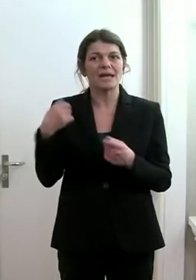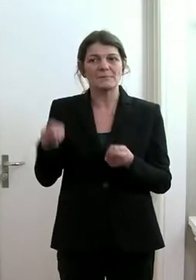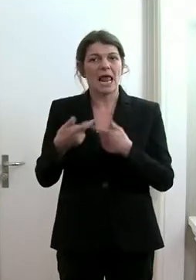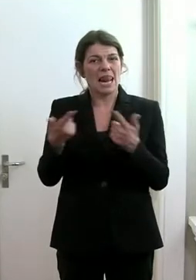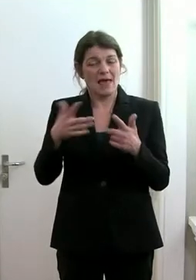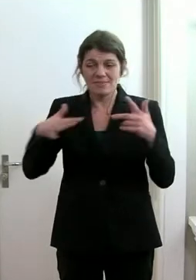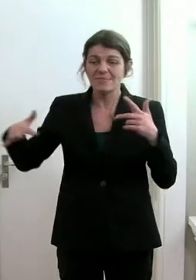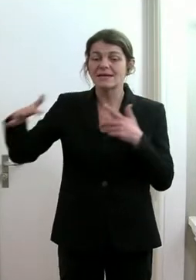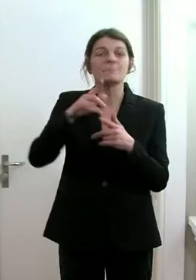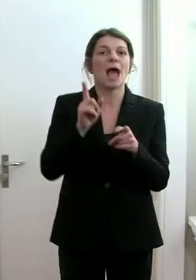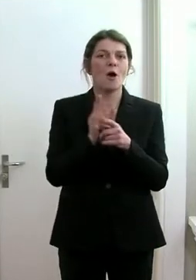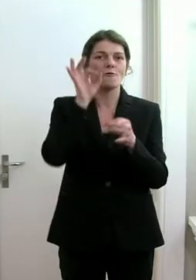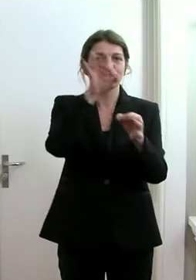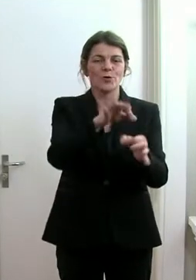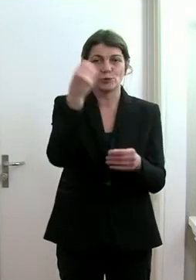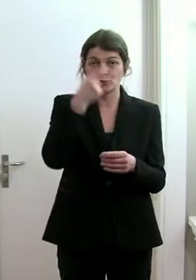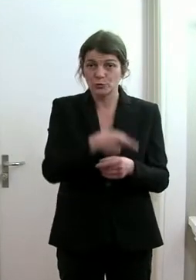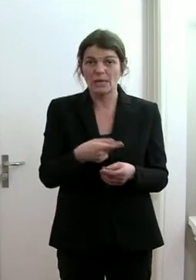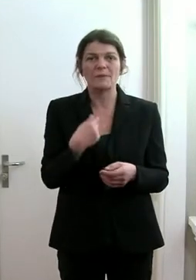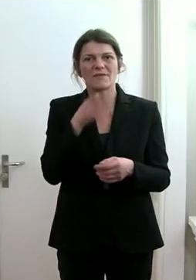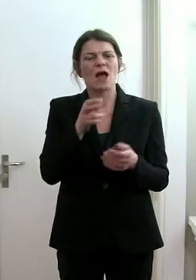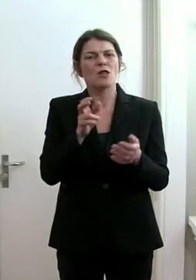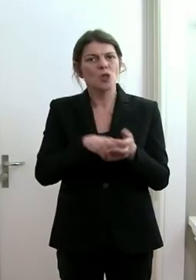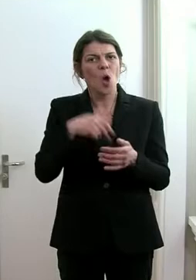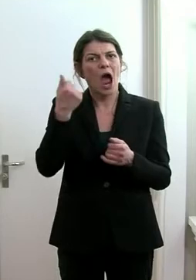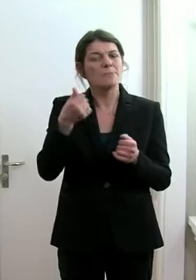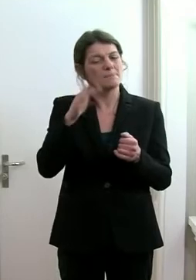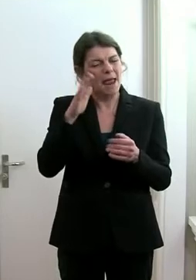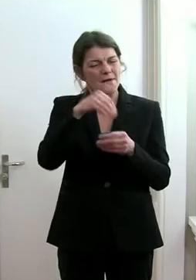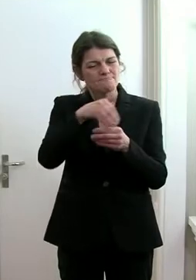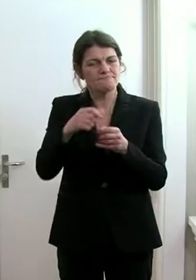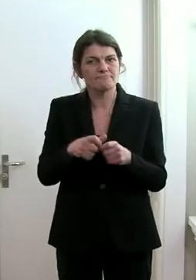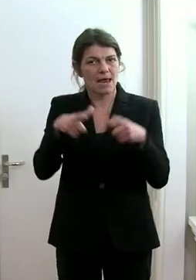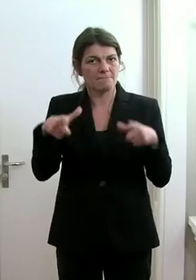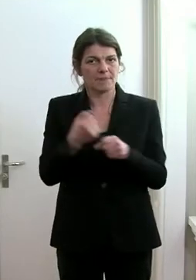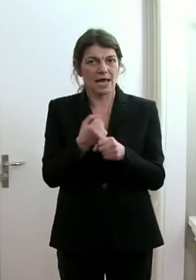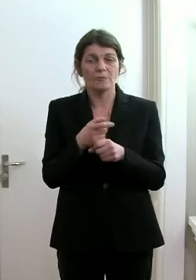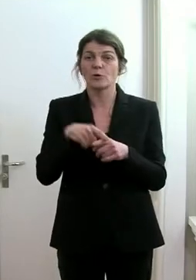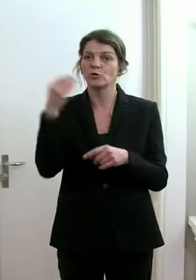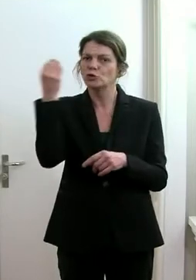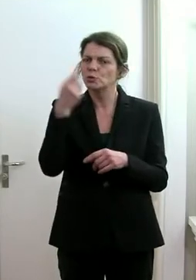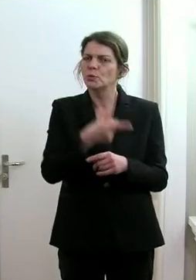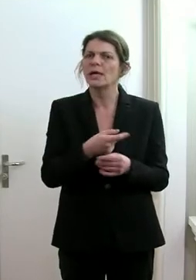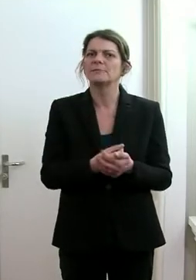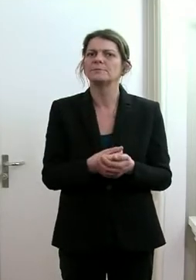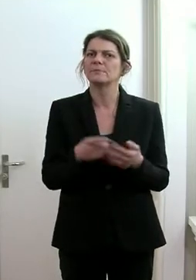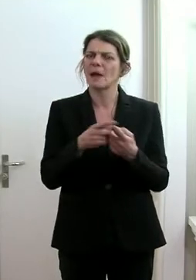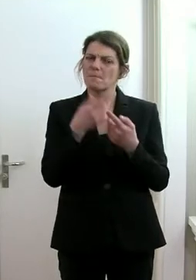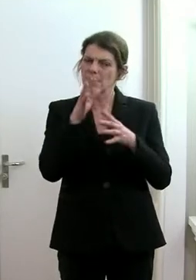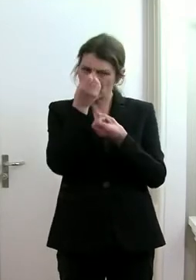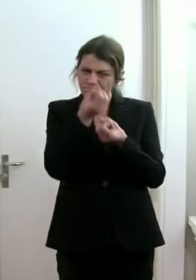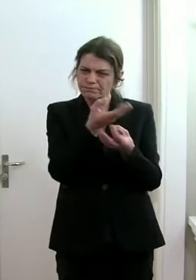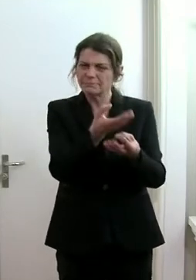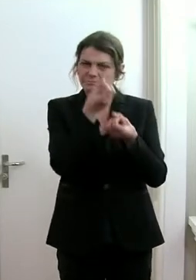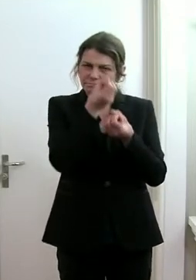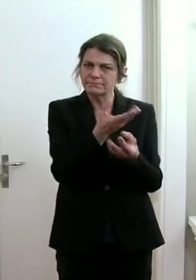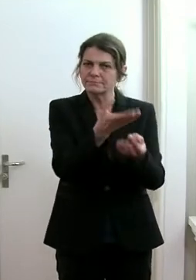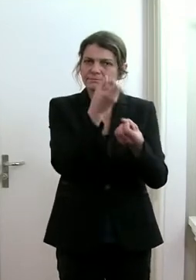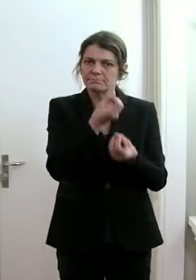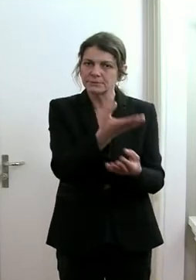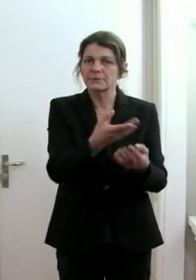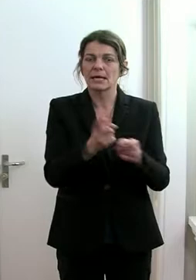ausgeweitet, nochmals ein bisschen erweitern und den Schulen auch nochmals Inputs zur Verfügung stellen,